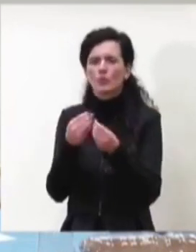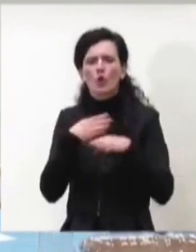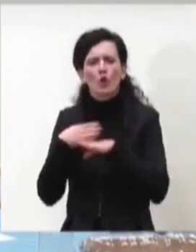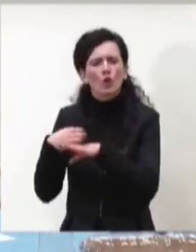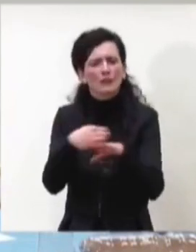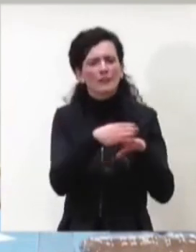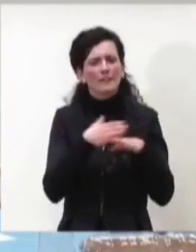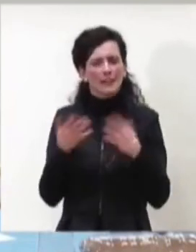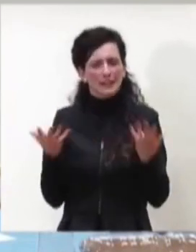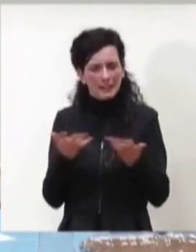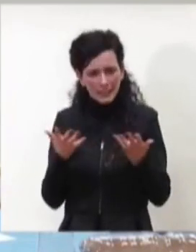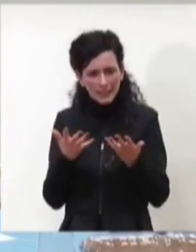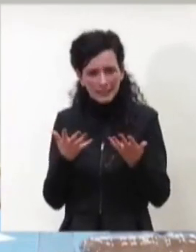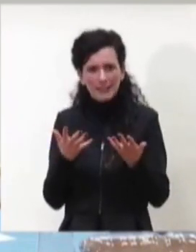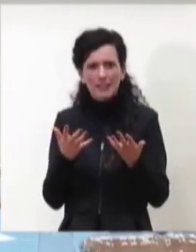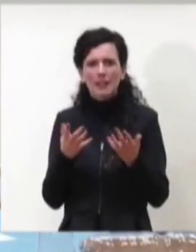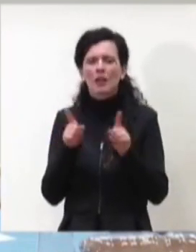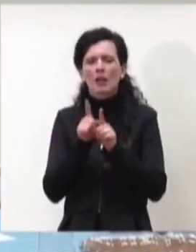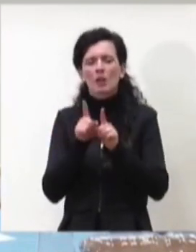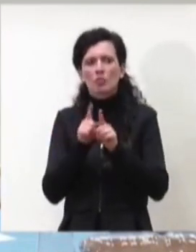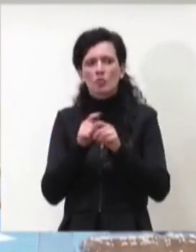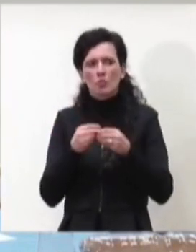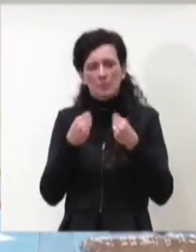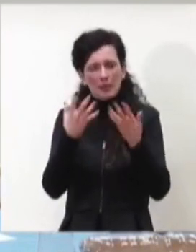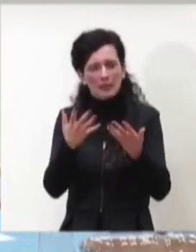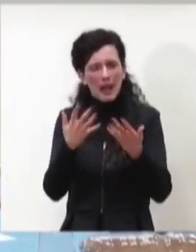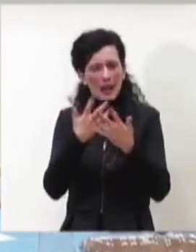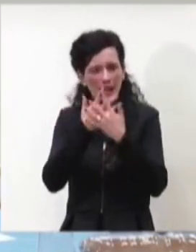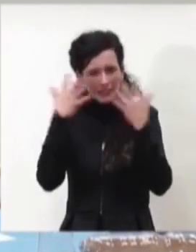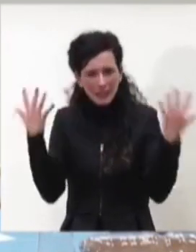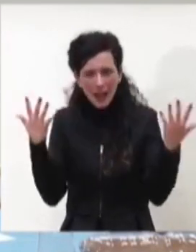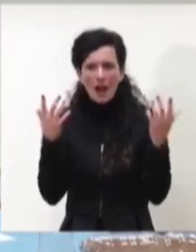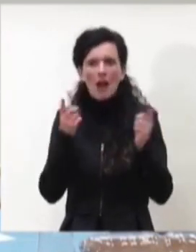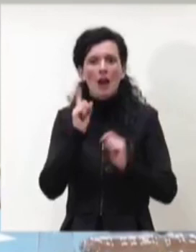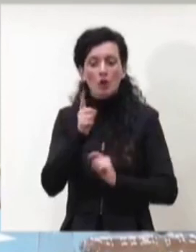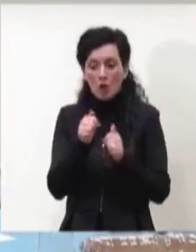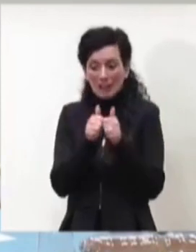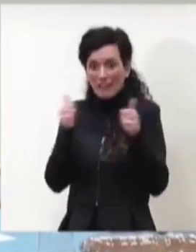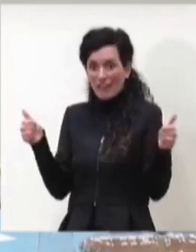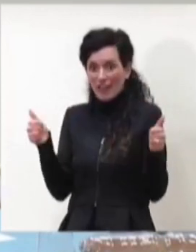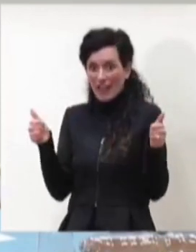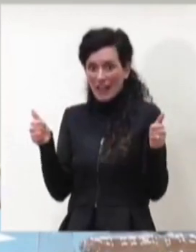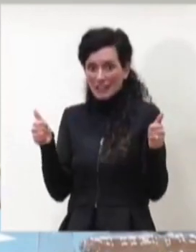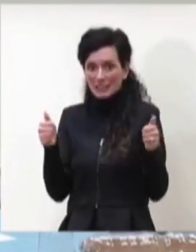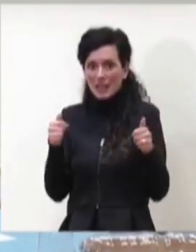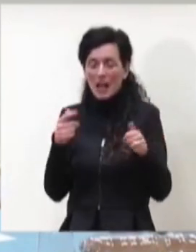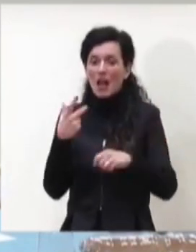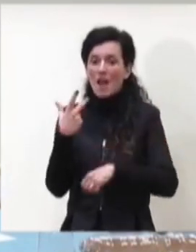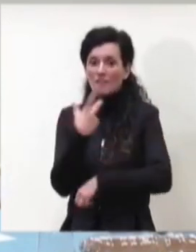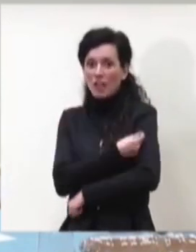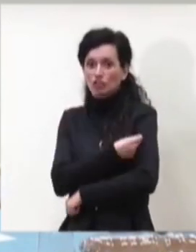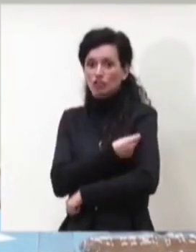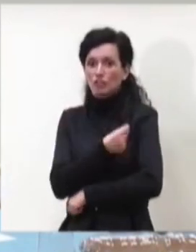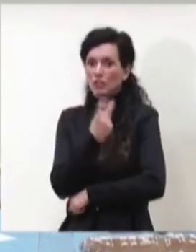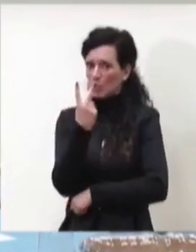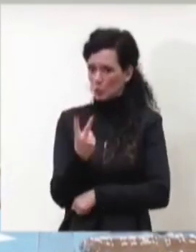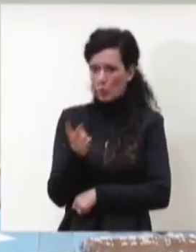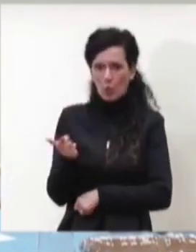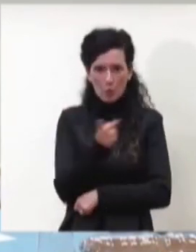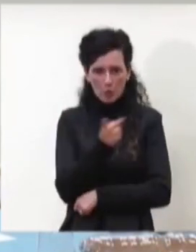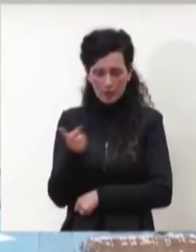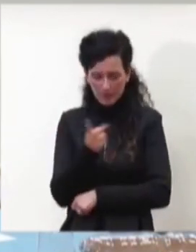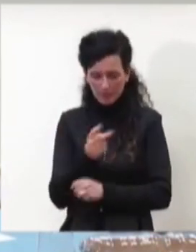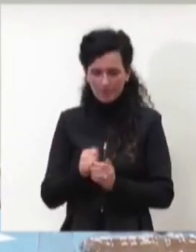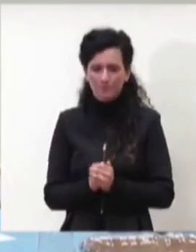similarità ma anche le differenze tra i due vaccini che sono stati approvati. La